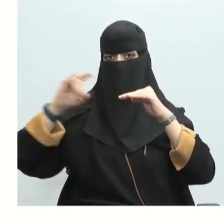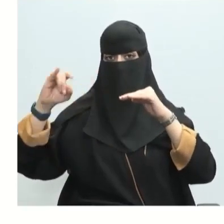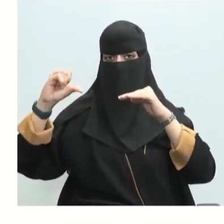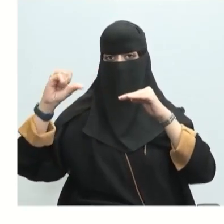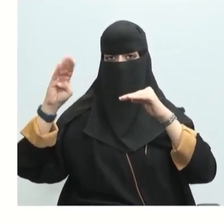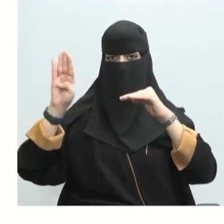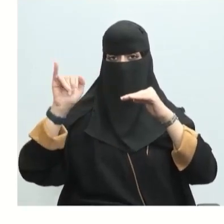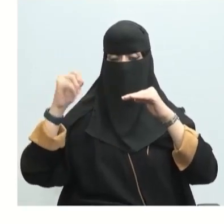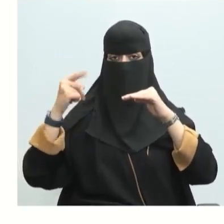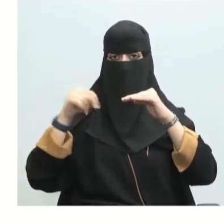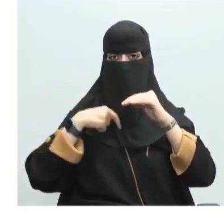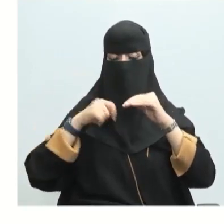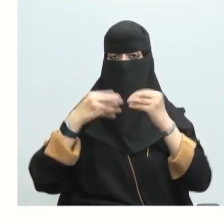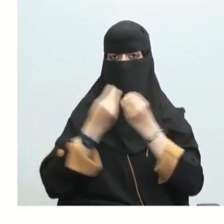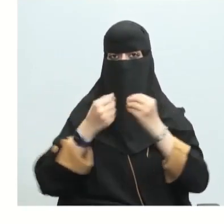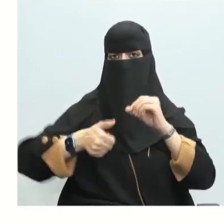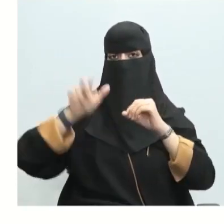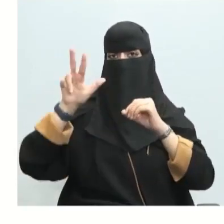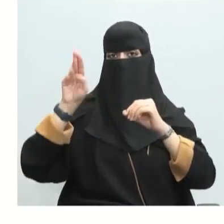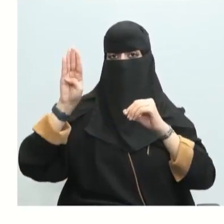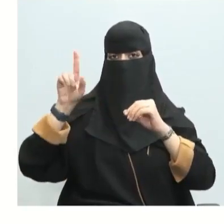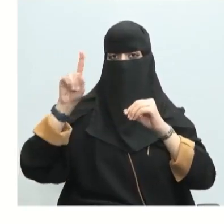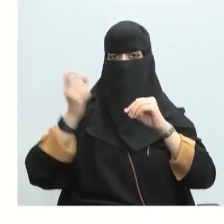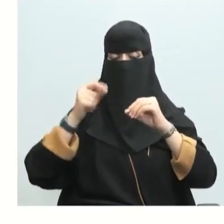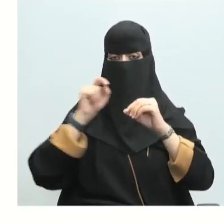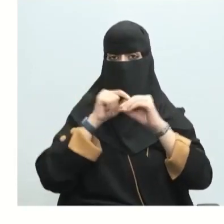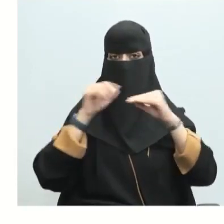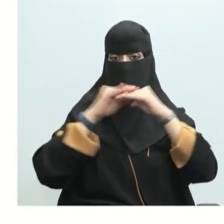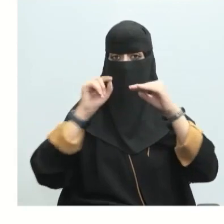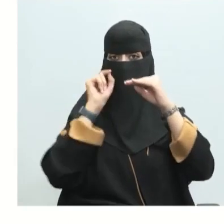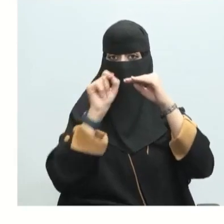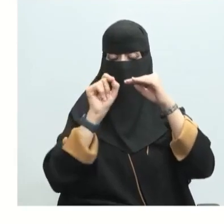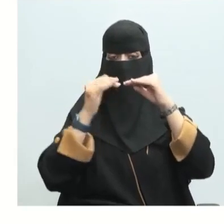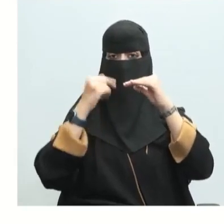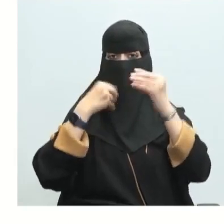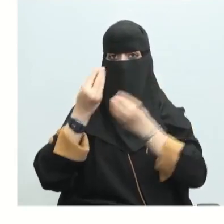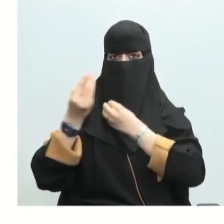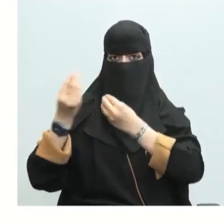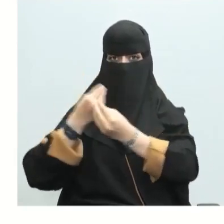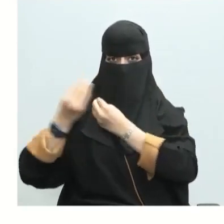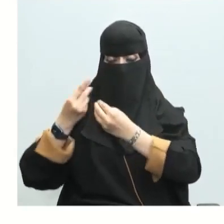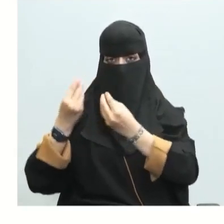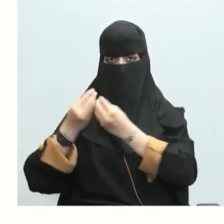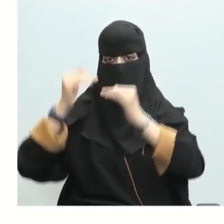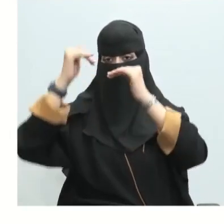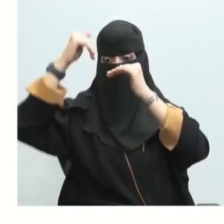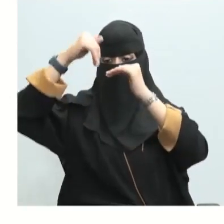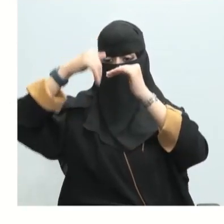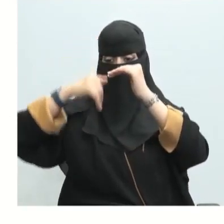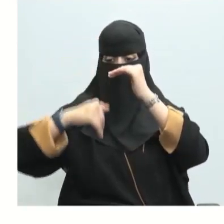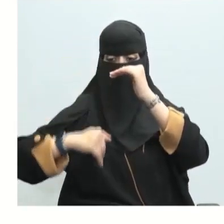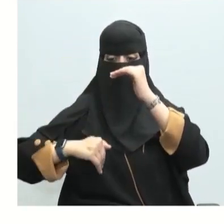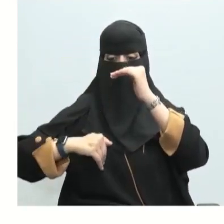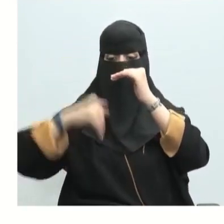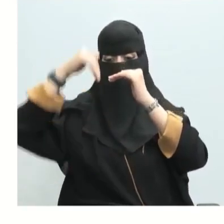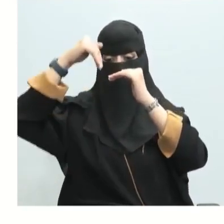قيمتهم أصلا صفر أيضا هنا تفاعل الكبريت مع الأكسوجين لتكوين